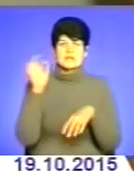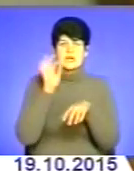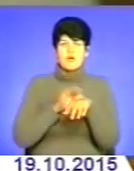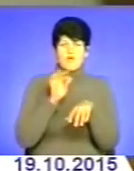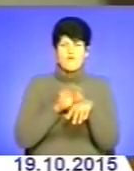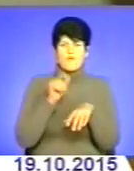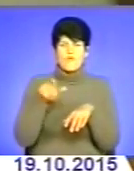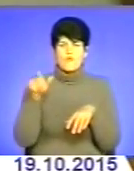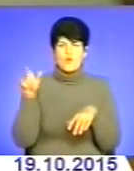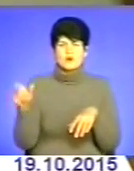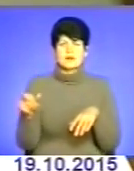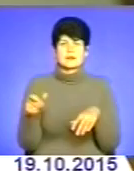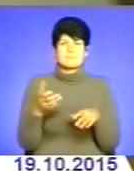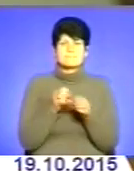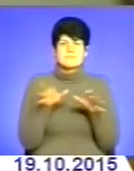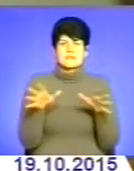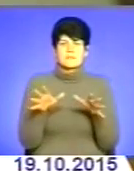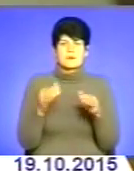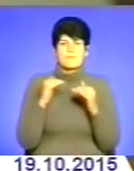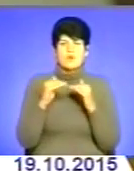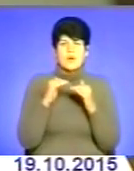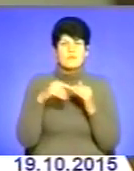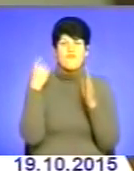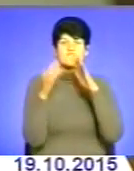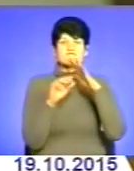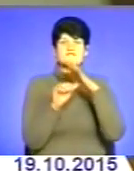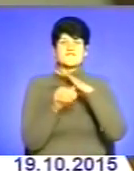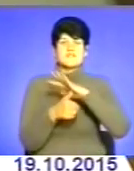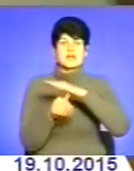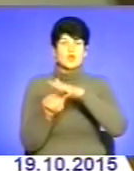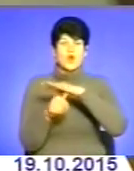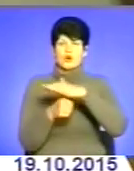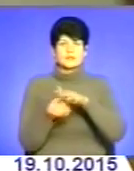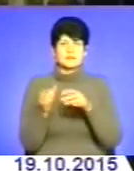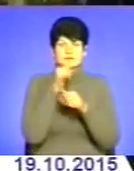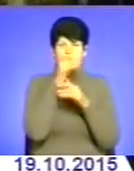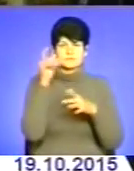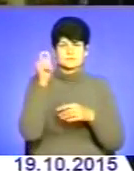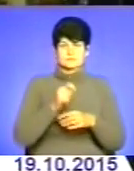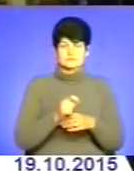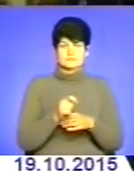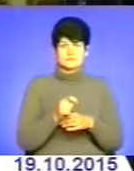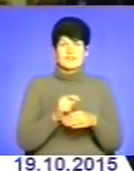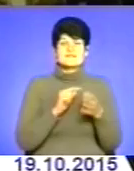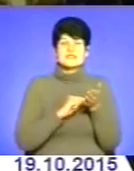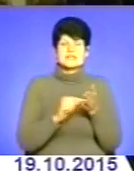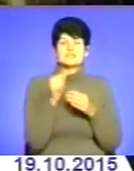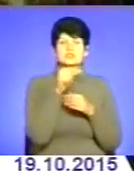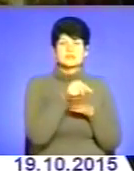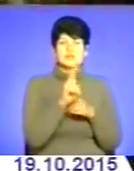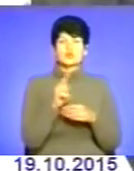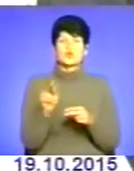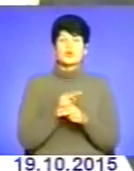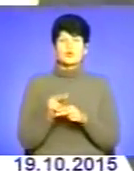практично міними полями Бо вертольоти не долітали до нас, бо всі боялися, щоб їх не позбивали Відзначили і тих, хто лікував